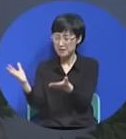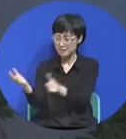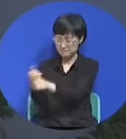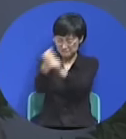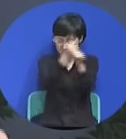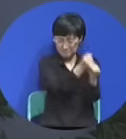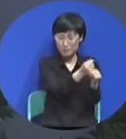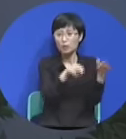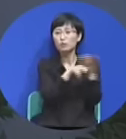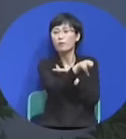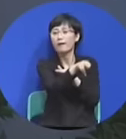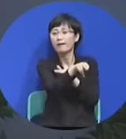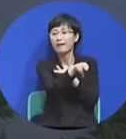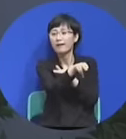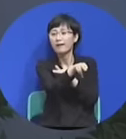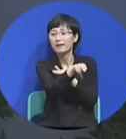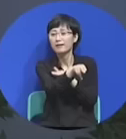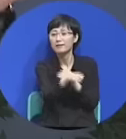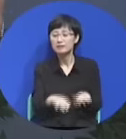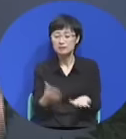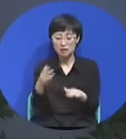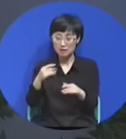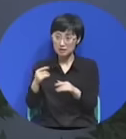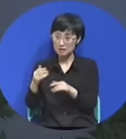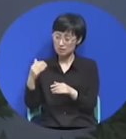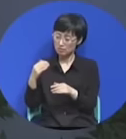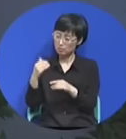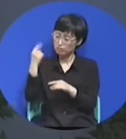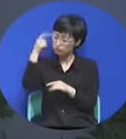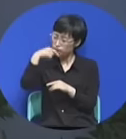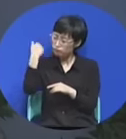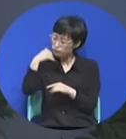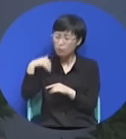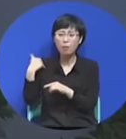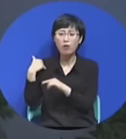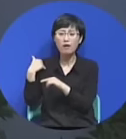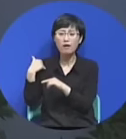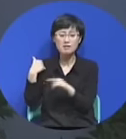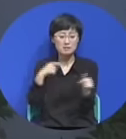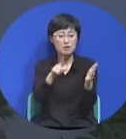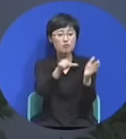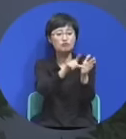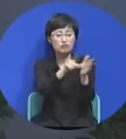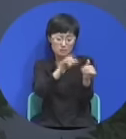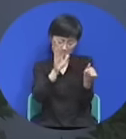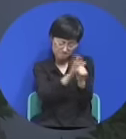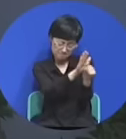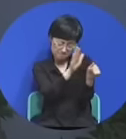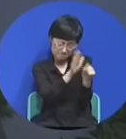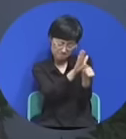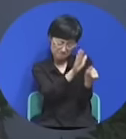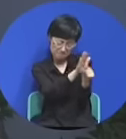그리고 생명 걸고 마틴 루트가 하는 게 신학적으로 맞다는 걸 증거하는 사람이 나왔어요.